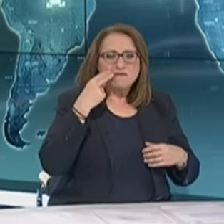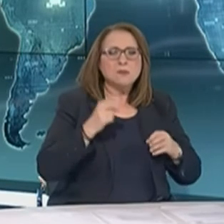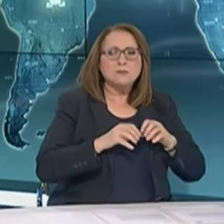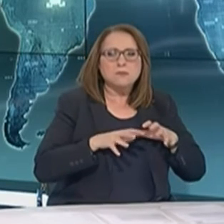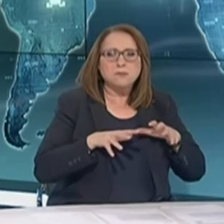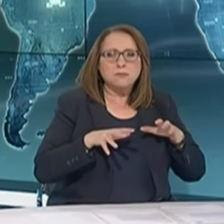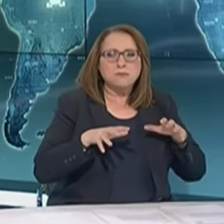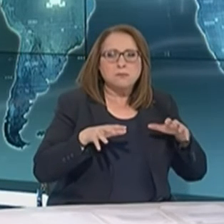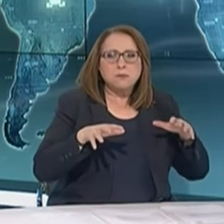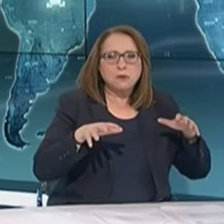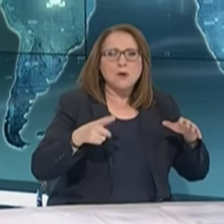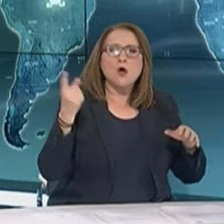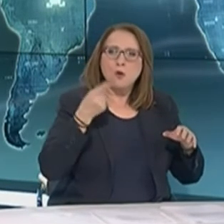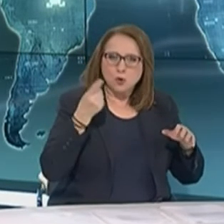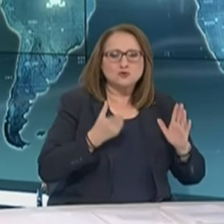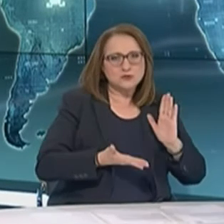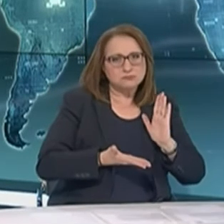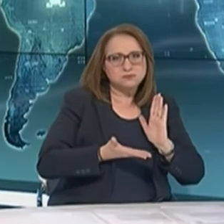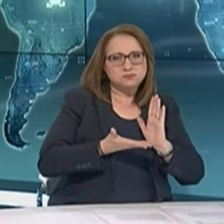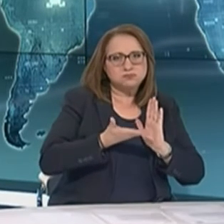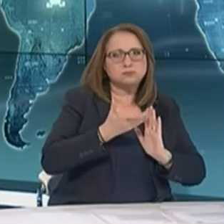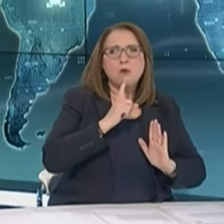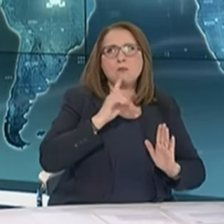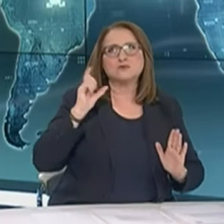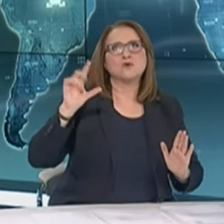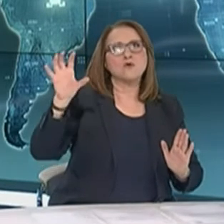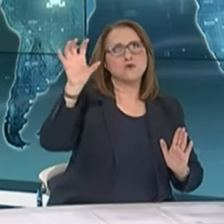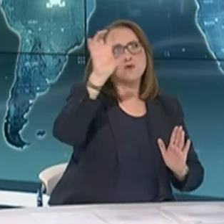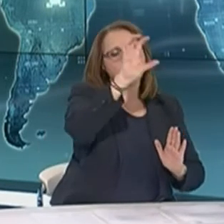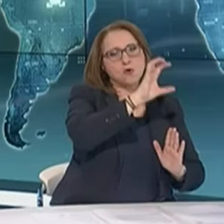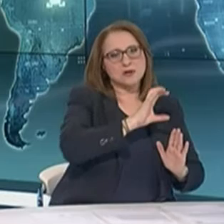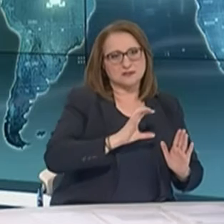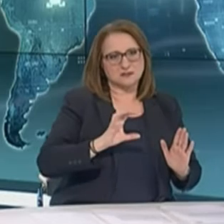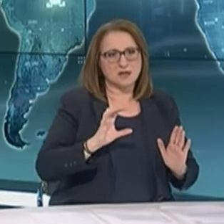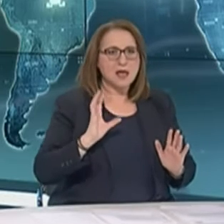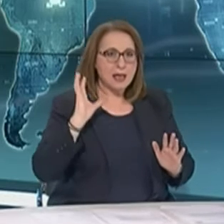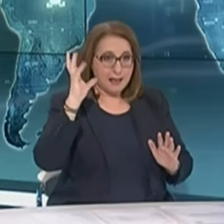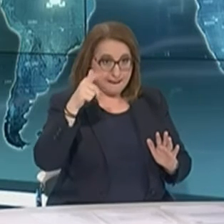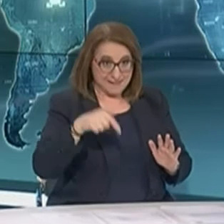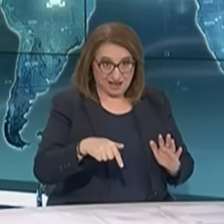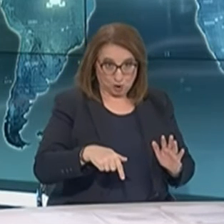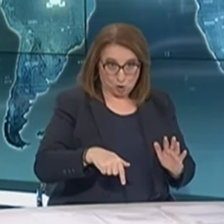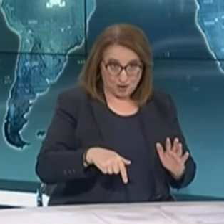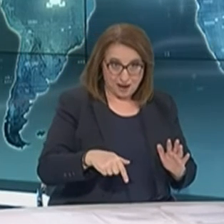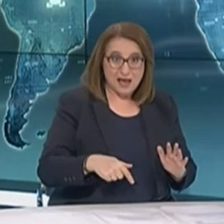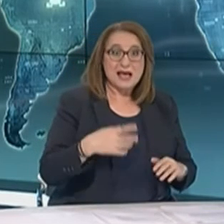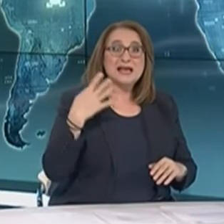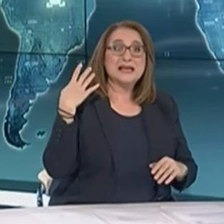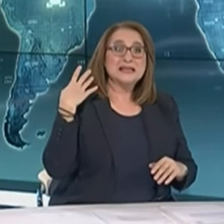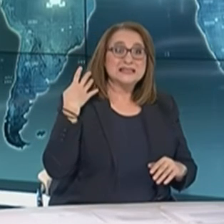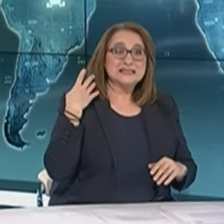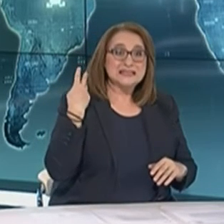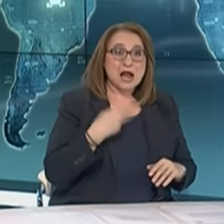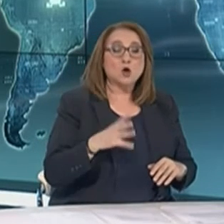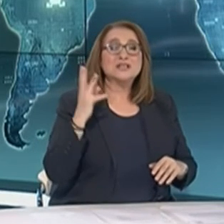χώρα μας τα βλέπουμε παρόμοια ποσοστά και σε εμάς. Μέχρι τώρα βλέπετε με τα 4 από τα 430 να έχουν